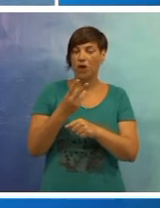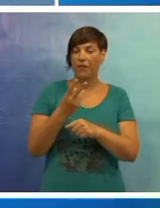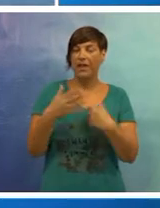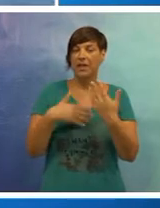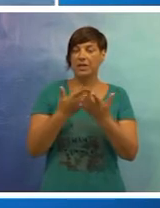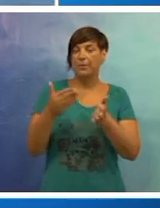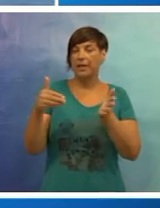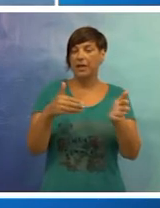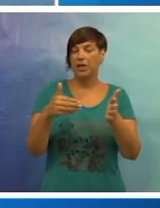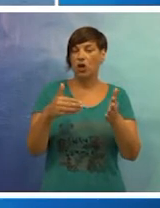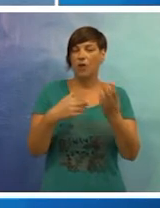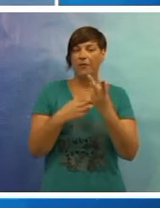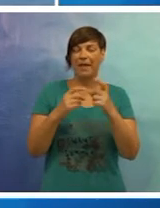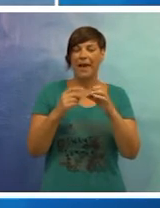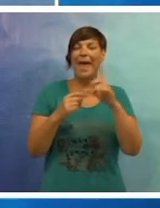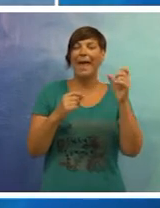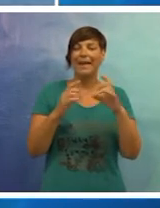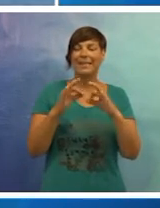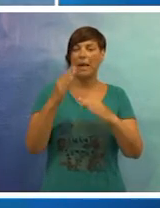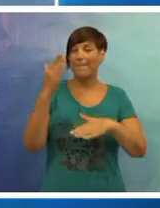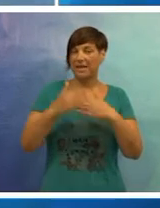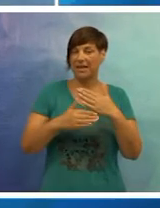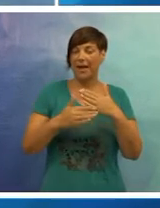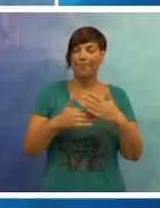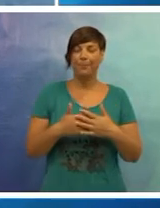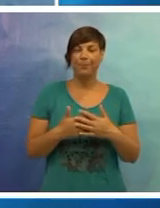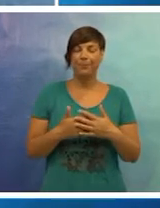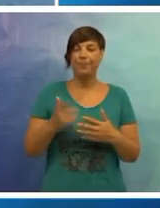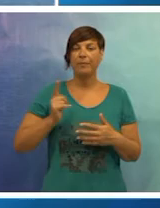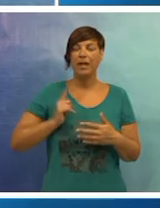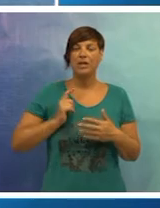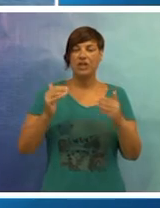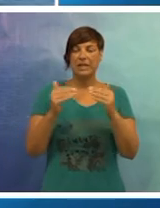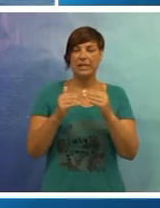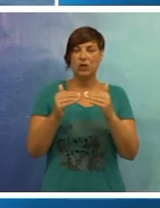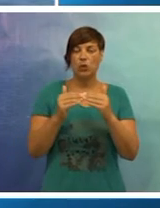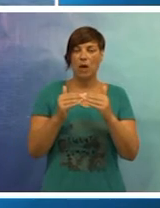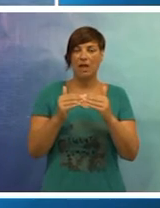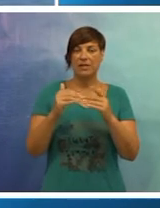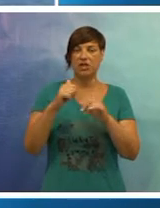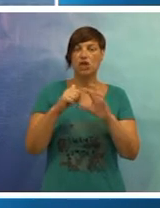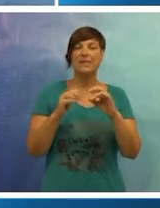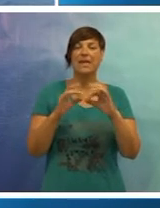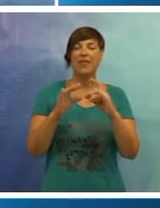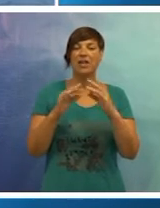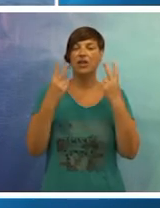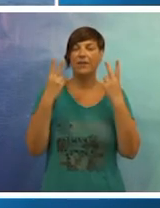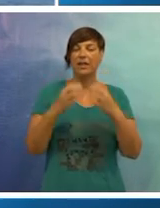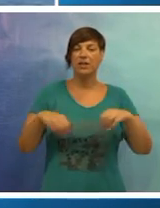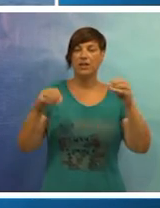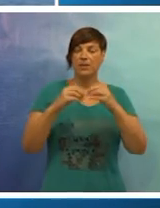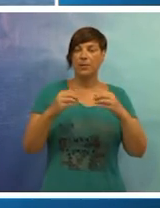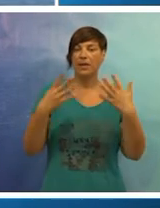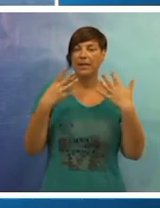obale, što podrazumije o sanaciju Lapatske obale do vile Elize pred krajem. Čeka se suglasnost konzervatora.